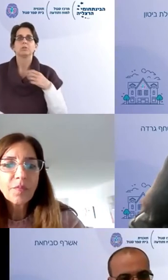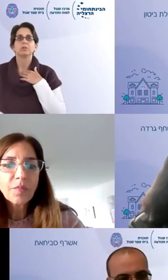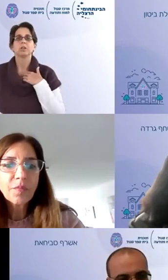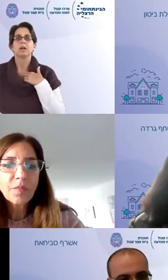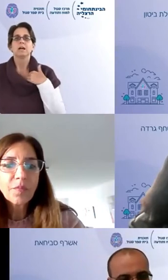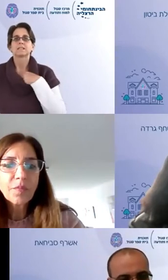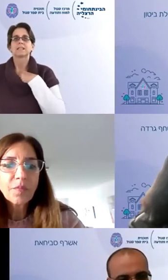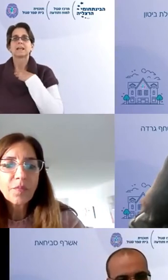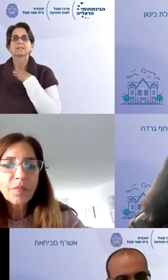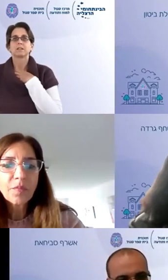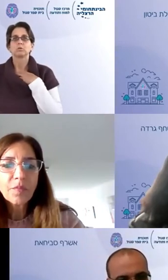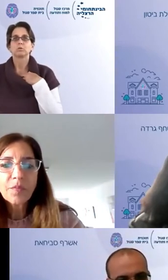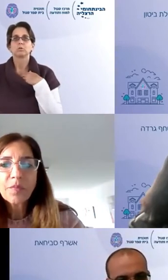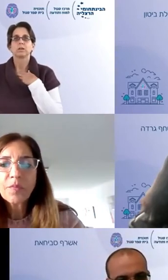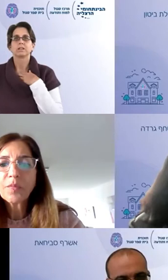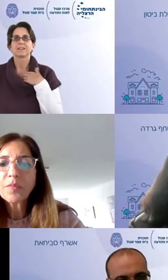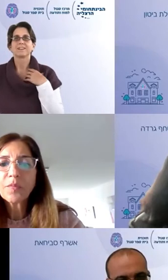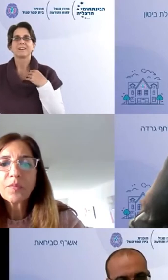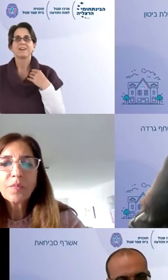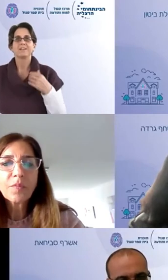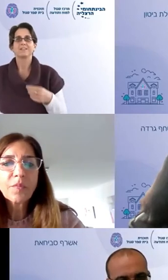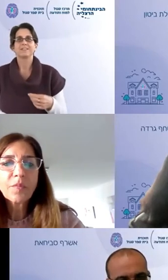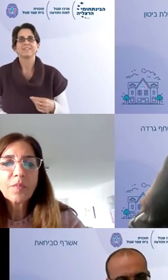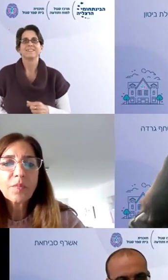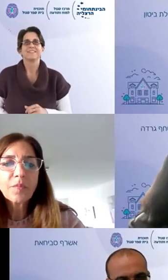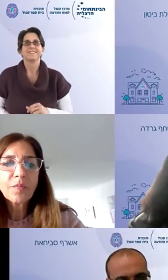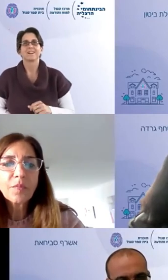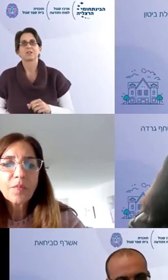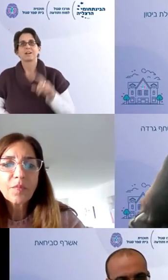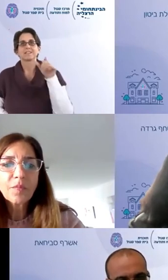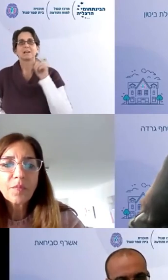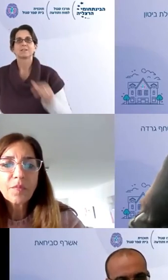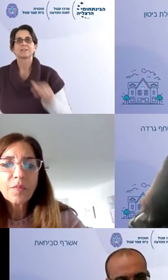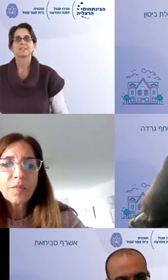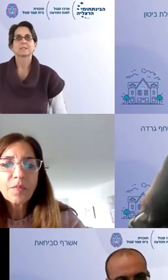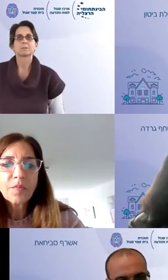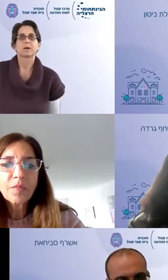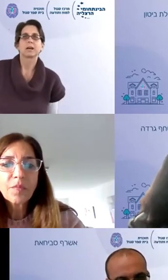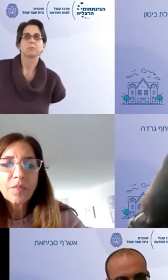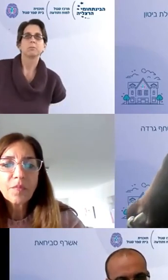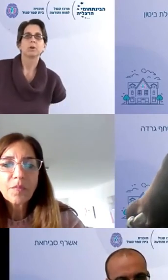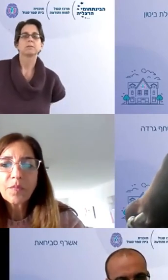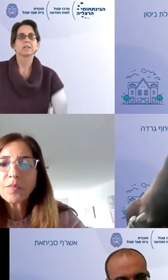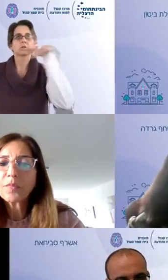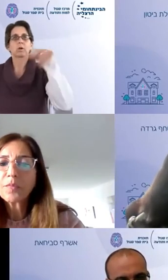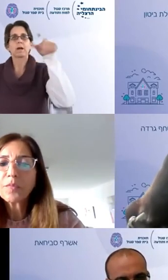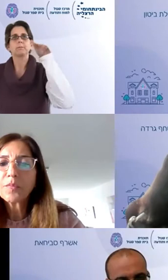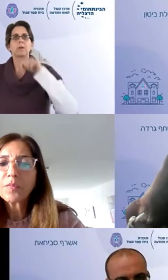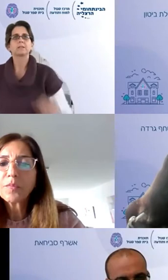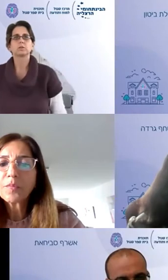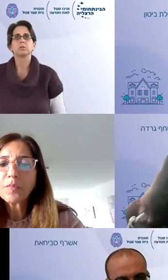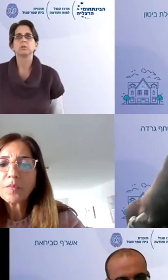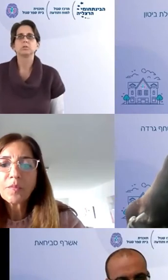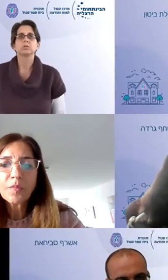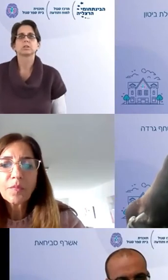אצלי בחלונות אז הילד אנחנו נתחיל איתך רק את צריכה להוציא את עצמכם אני מציעה שכולכם